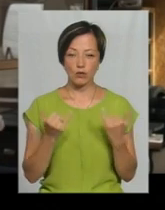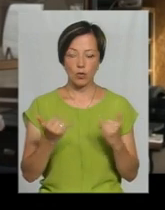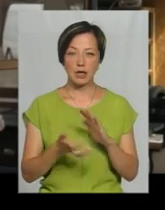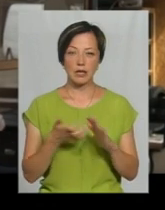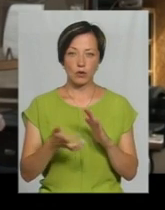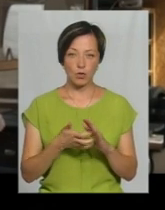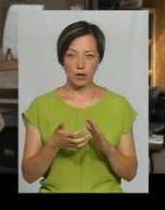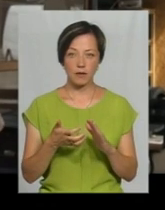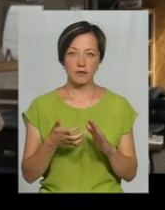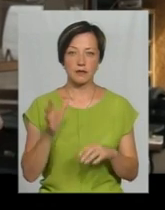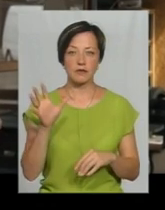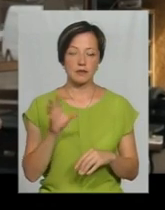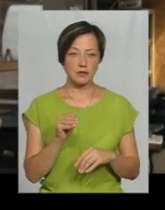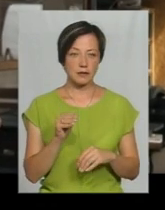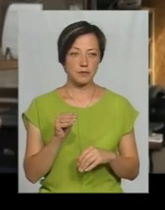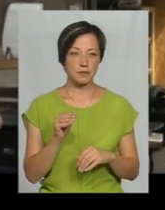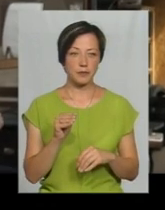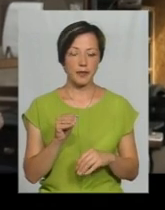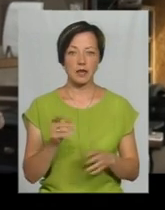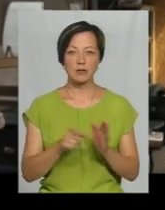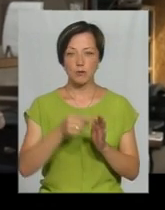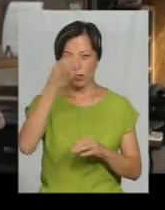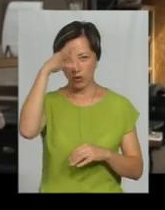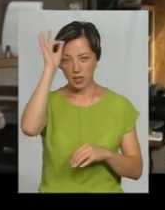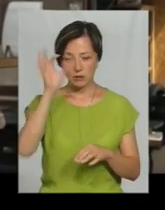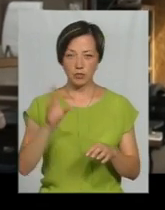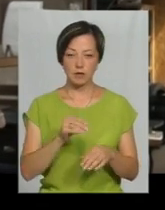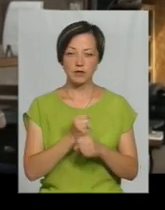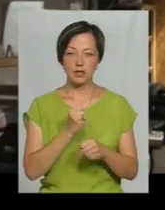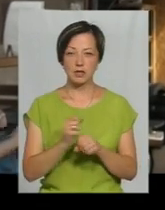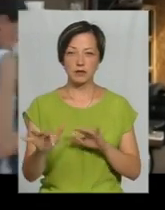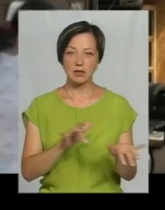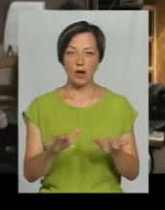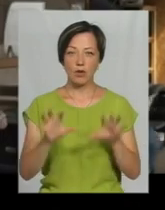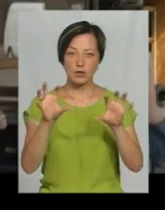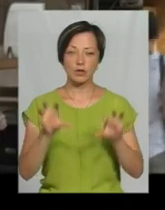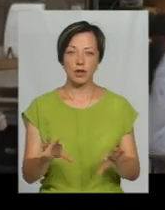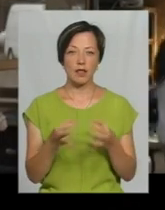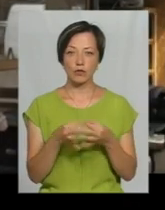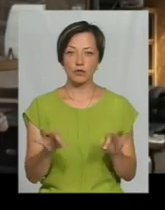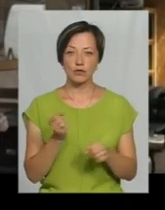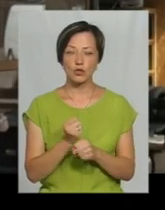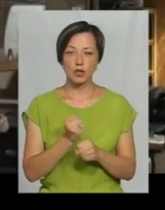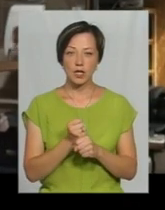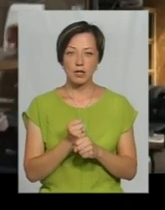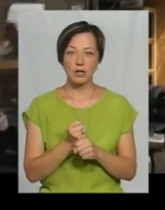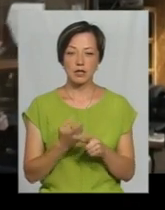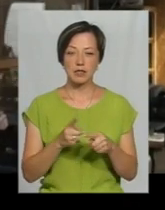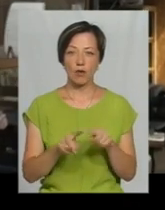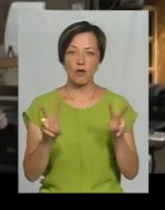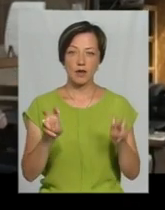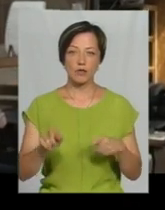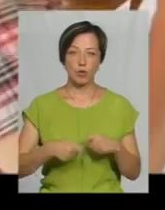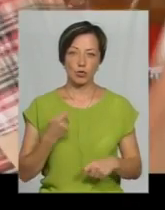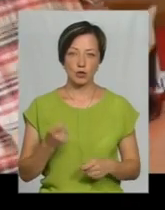недоліків, з поліцією будуть з'являтися всі передбачені законодавством заходи щодо недопущення вчинення зазначеного виду